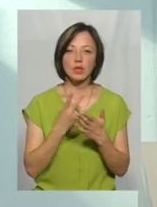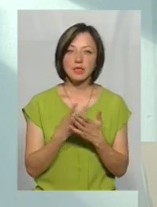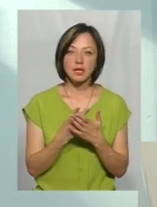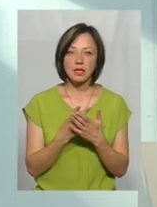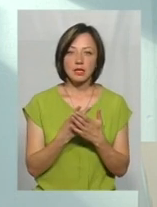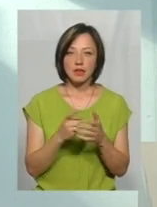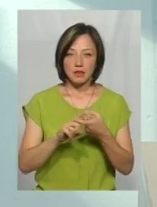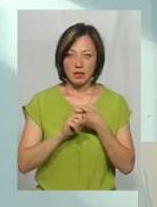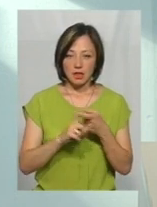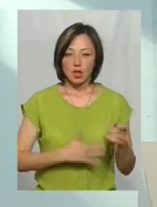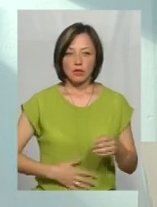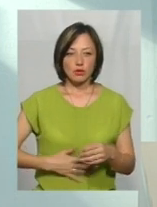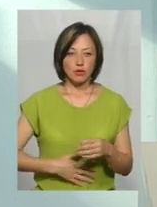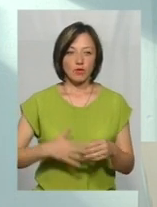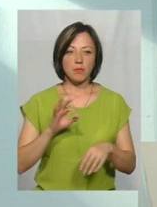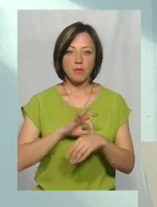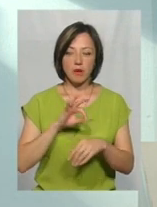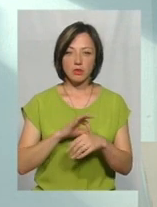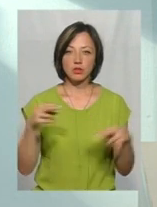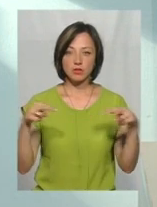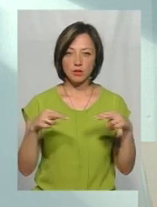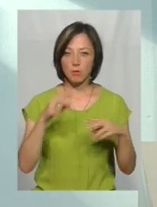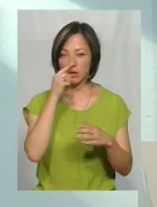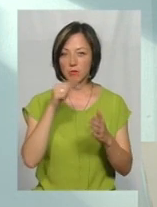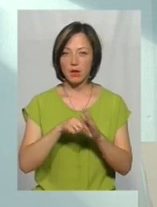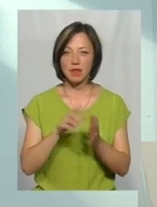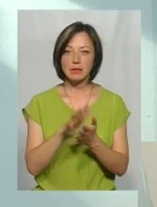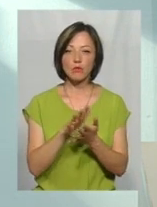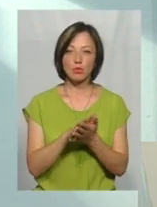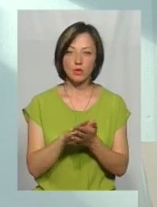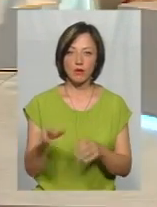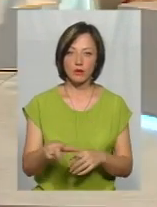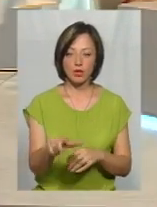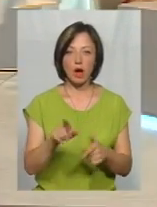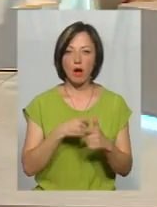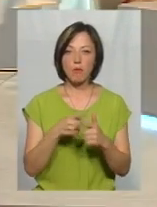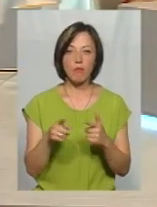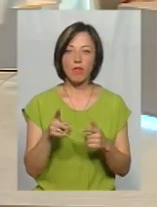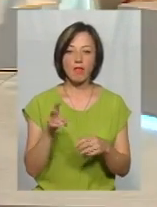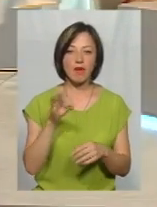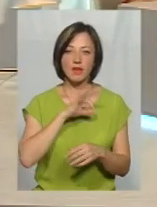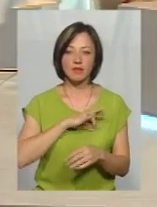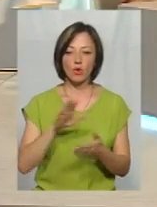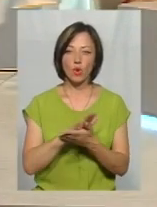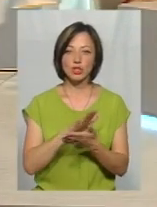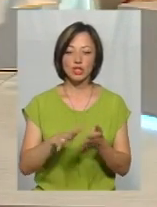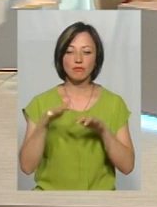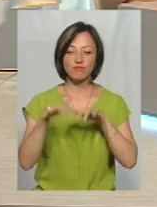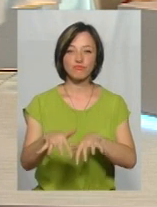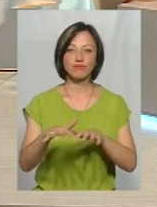лактозапозитивних кишкових паличок, що свідчить про потрапляння забруднення, або про неефективне очищення тих стічних вод,